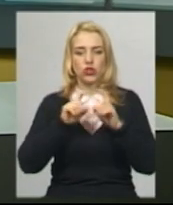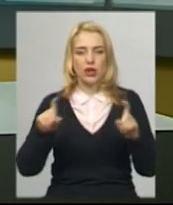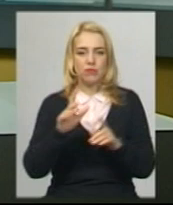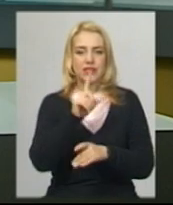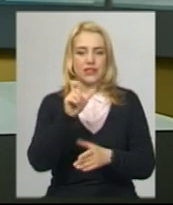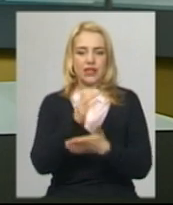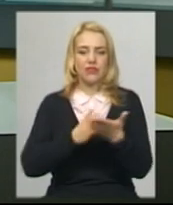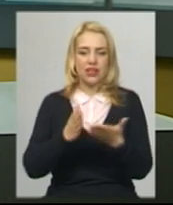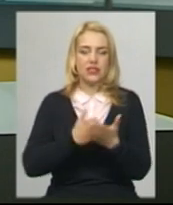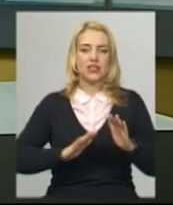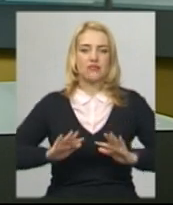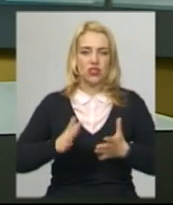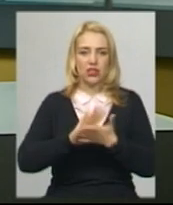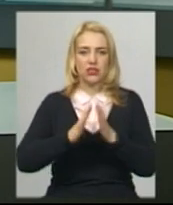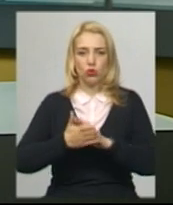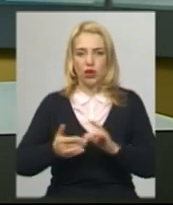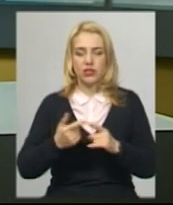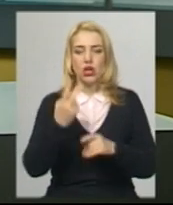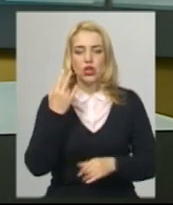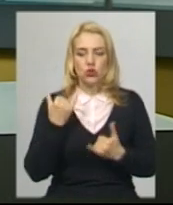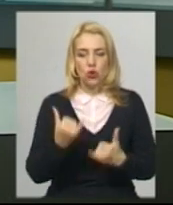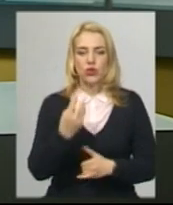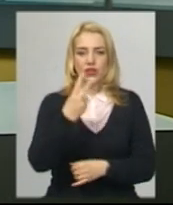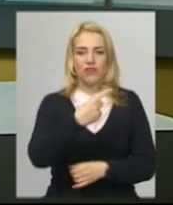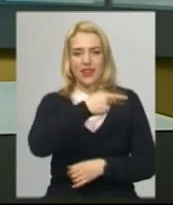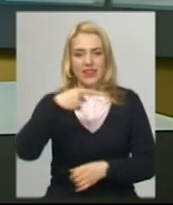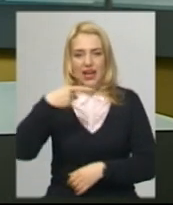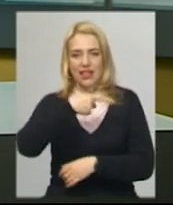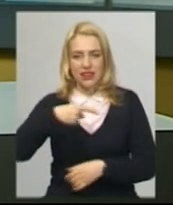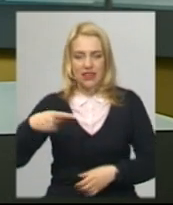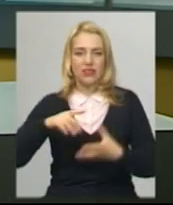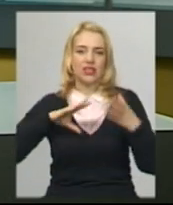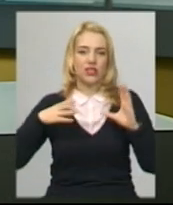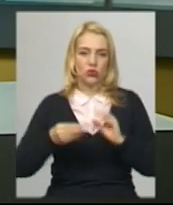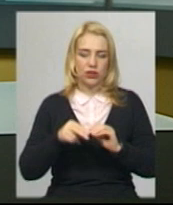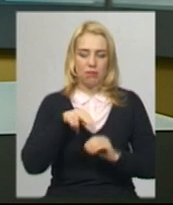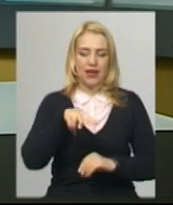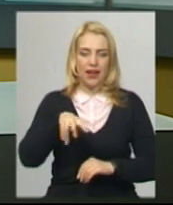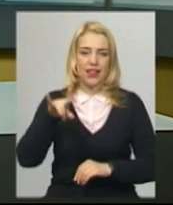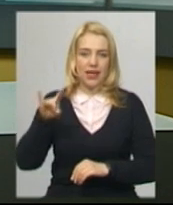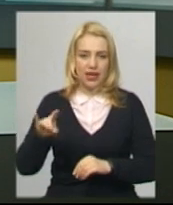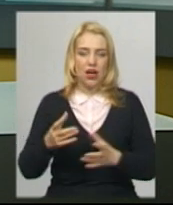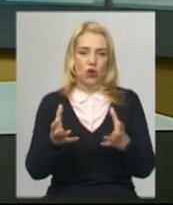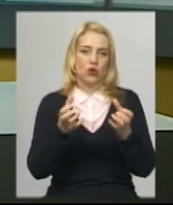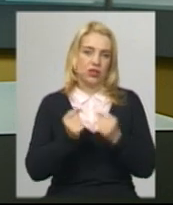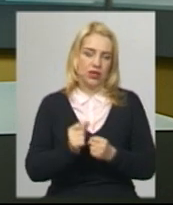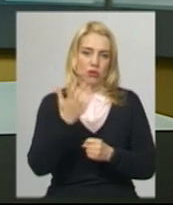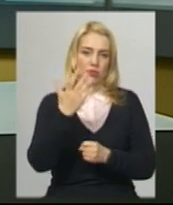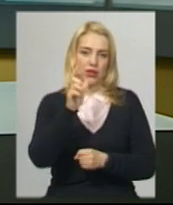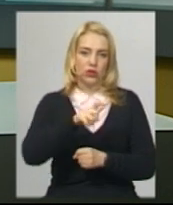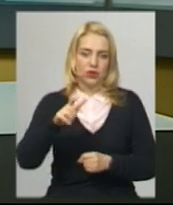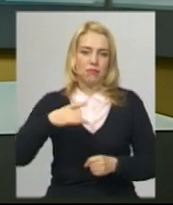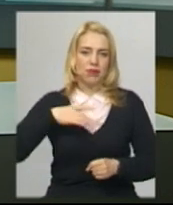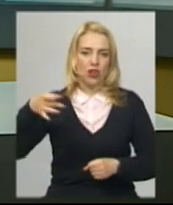надзвичайної ситуації. Сьогодні два негативних результати ПЛР-дослідження отримали 5 пацієнтів з Білогірського району,